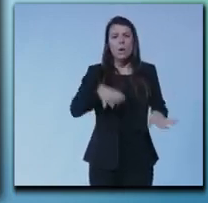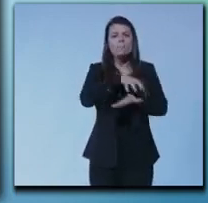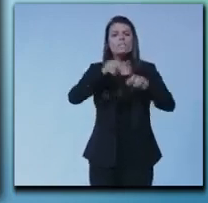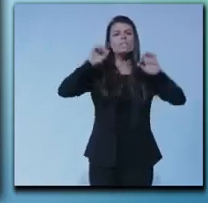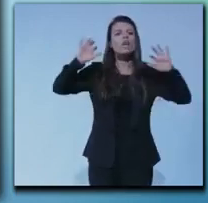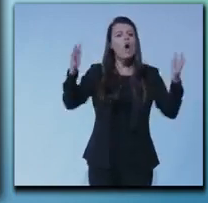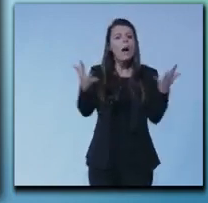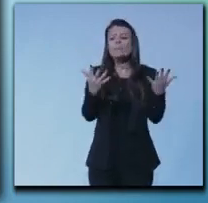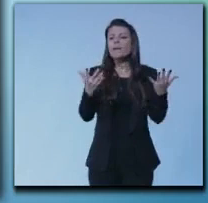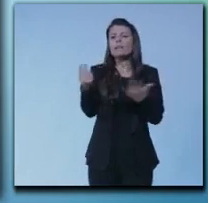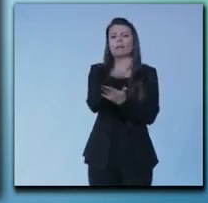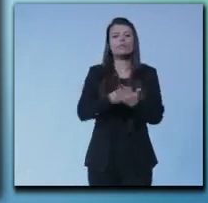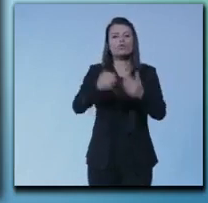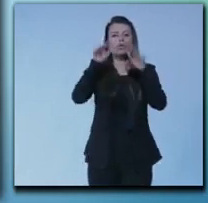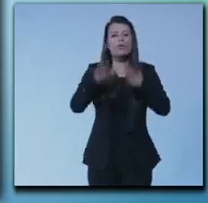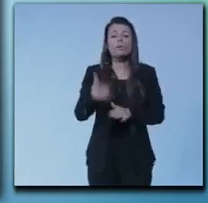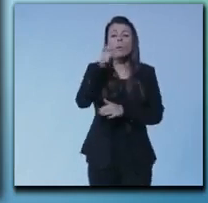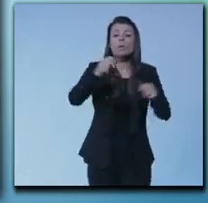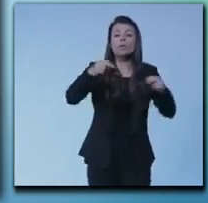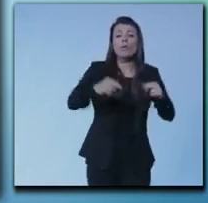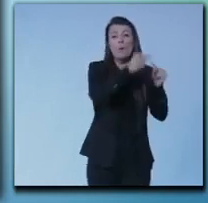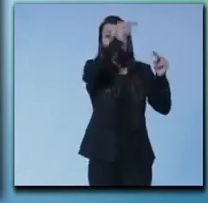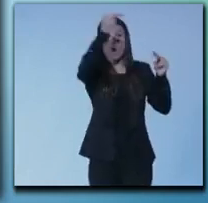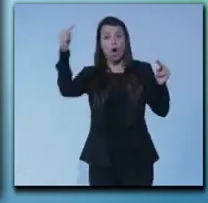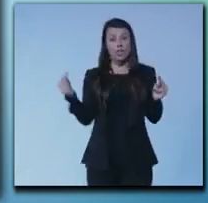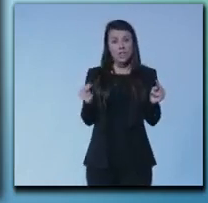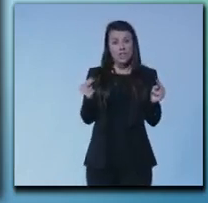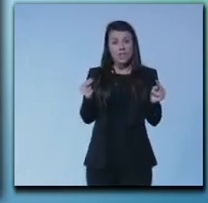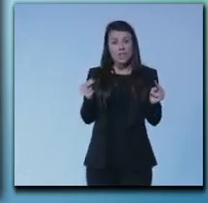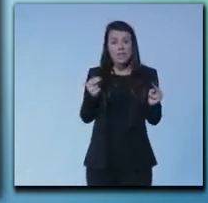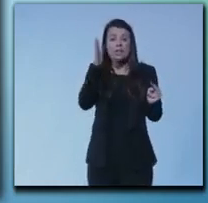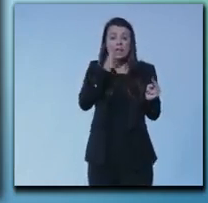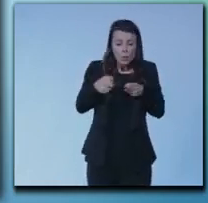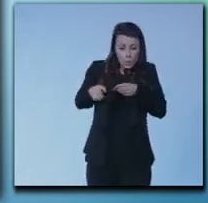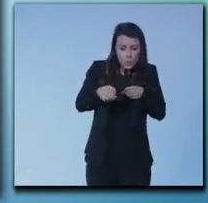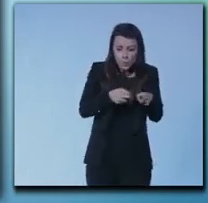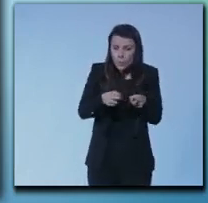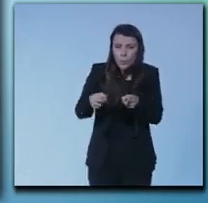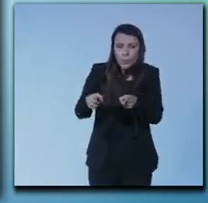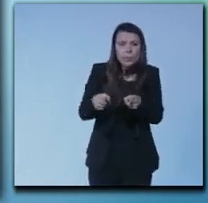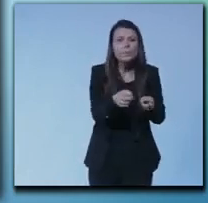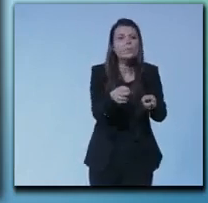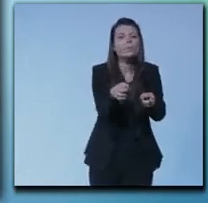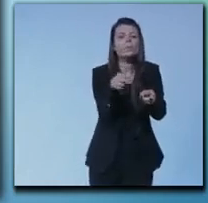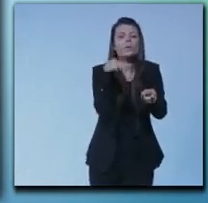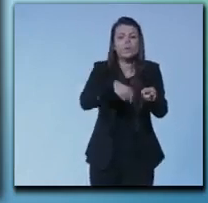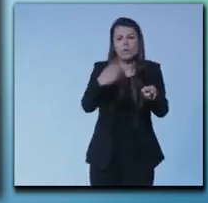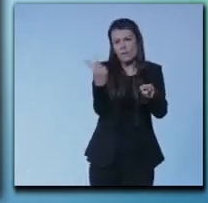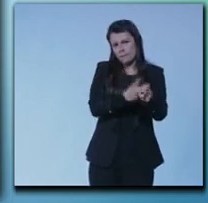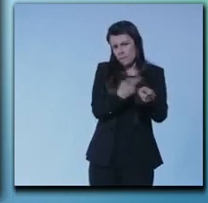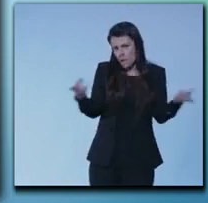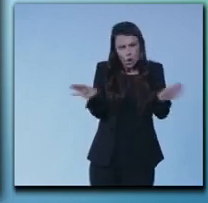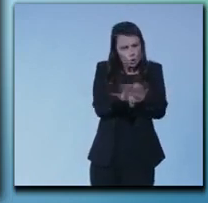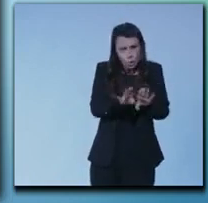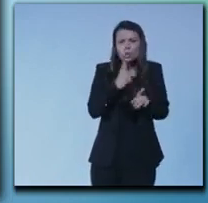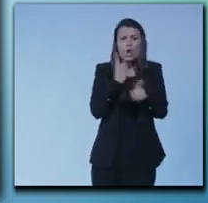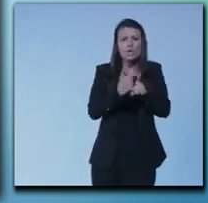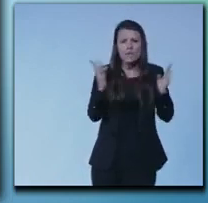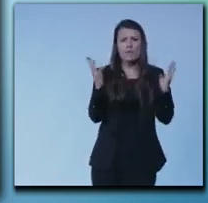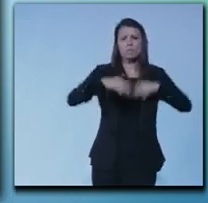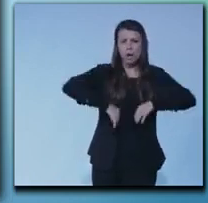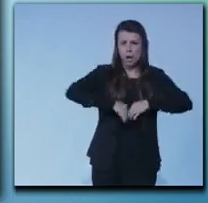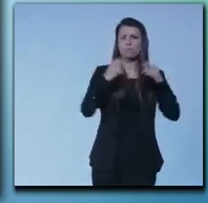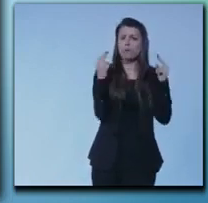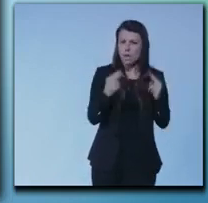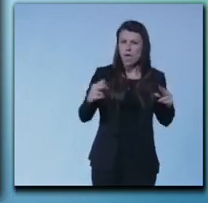'Ambiente perché sotto il ponte sotto il rivo d'acqua che scorre sotto il ponte che è chiuso va abbattuto e va ricostruito con